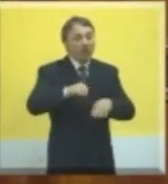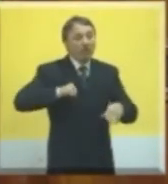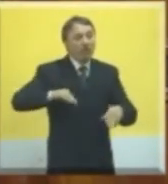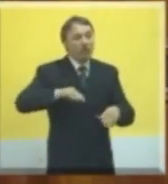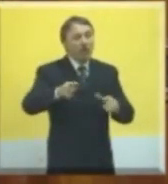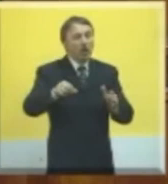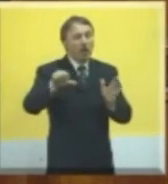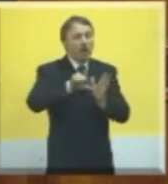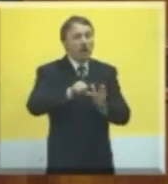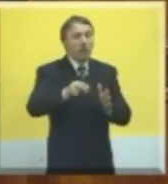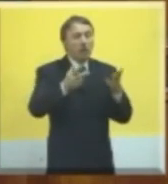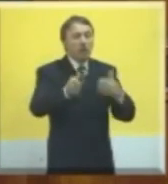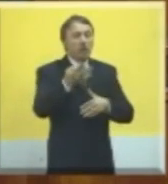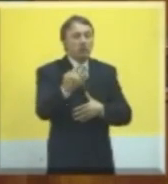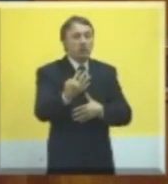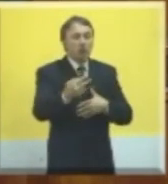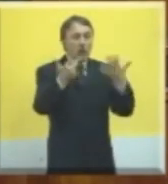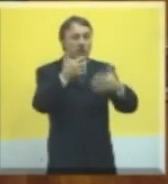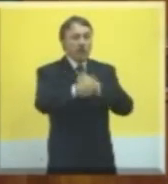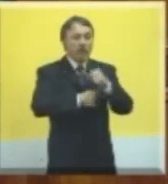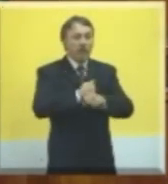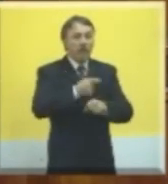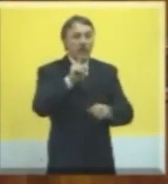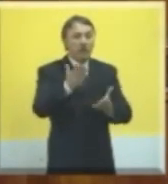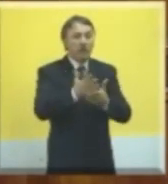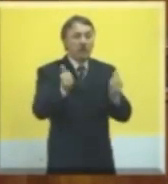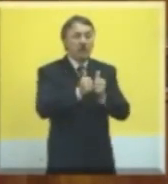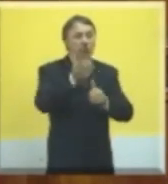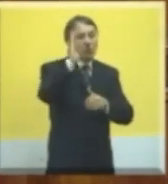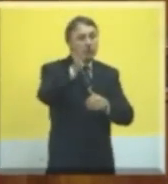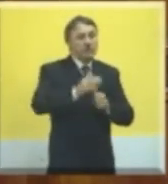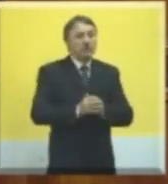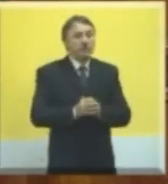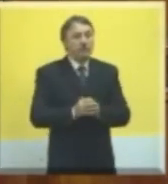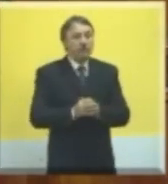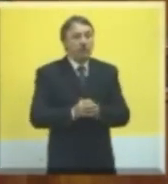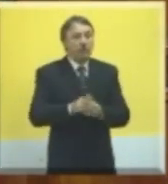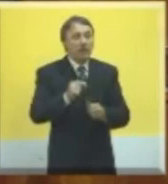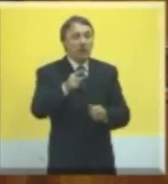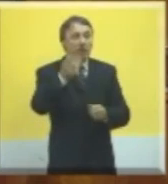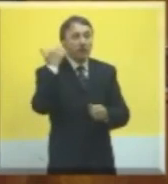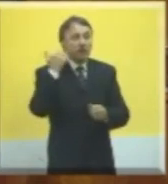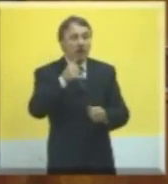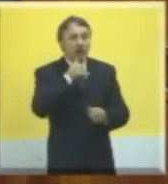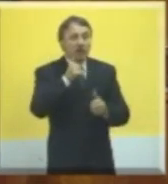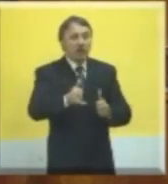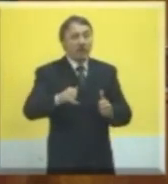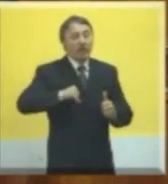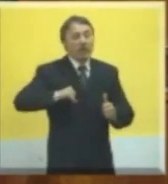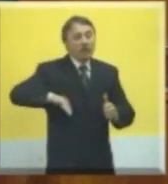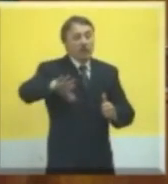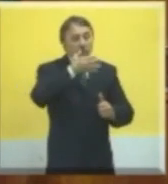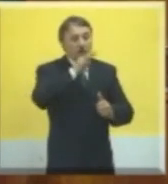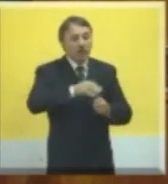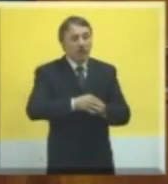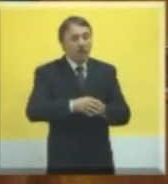Šupljikca iz 1848. godine, nego na zajedničkoj budućnosti. Ne na bivjušoj, nego na boljoj Vojvodini.